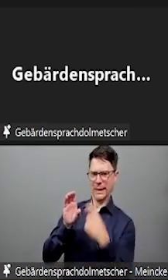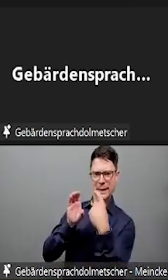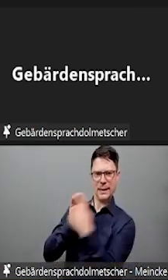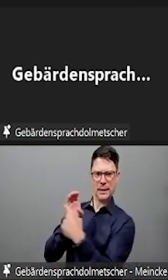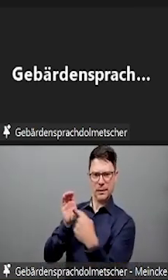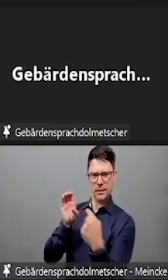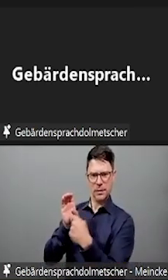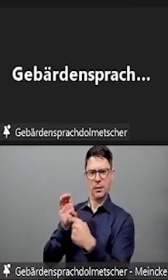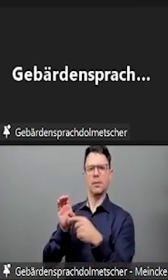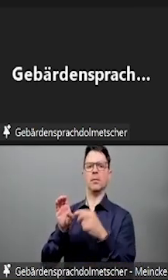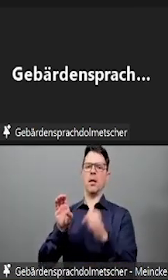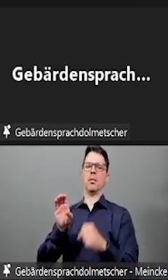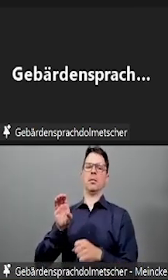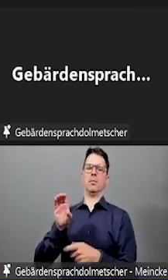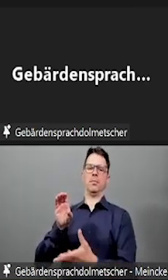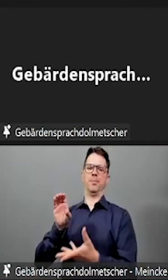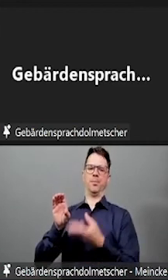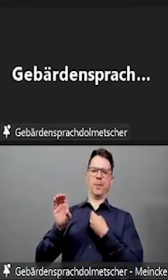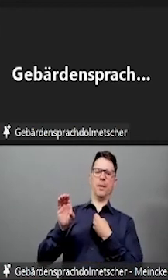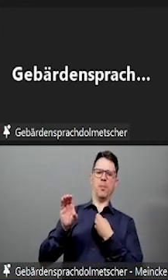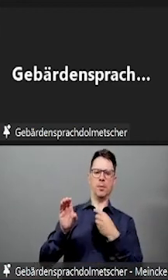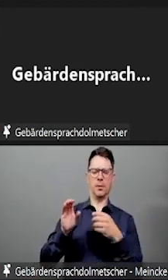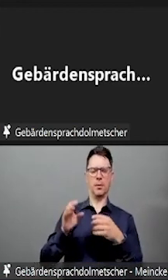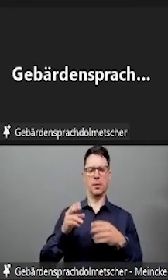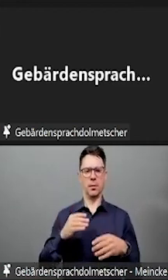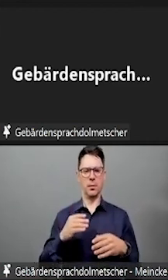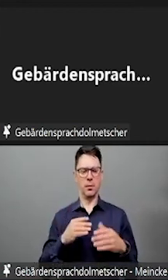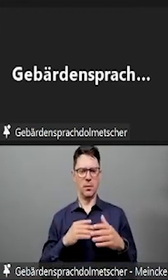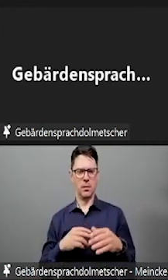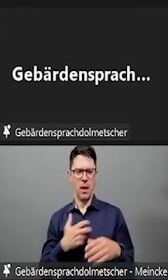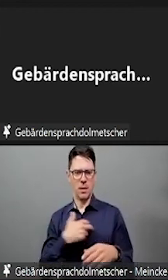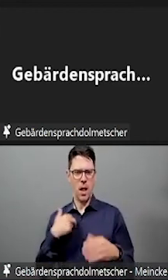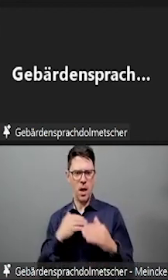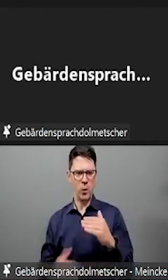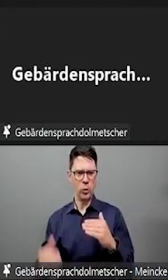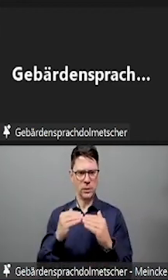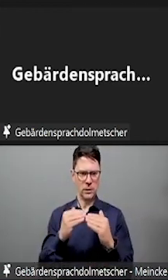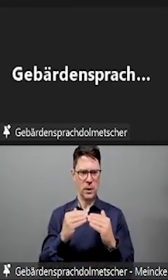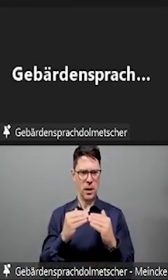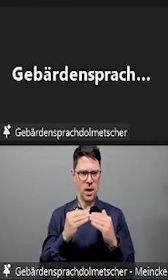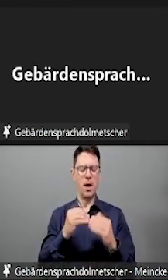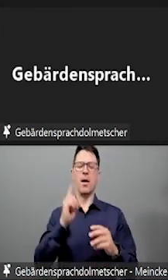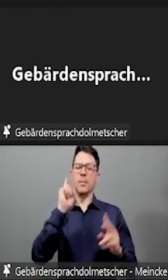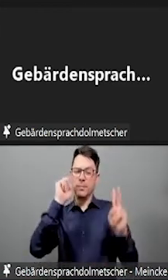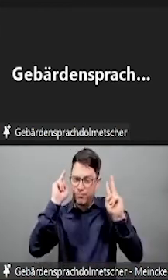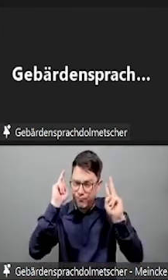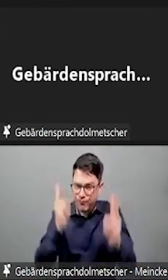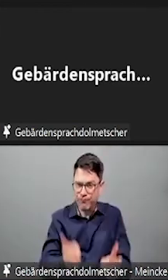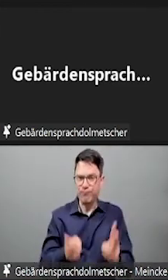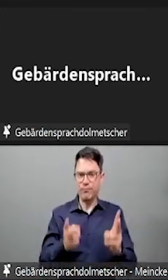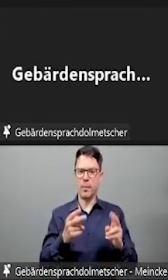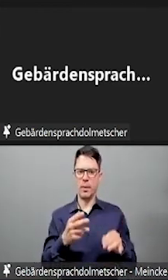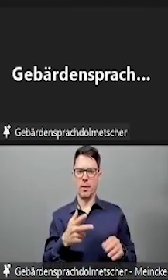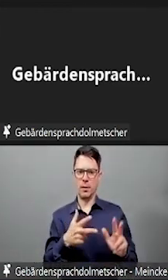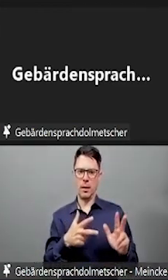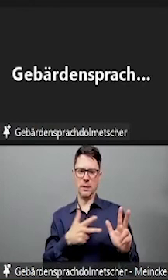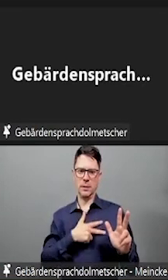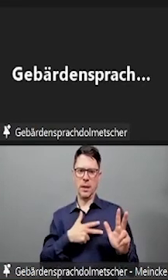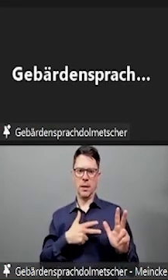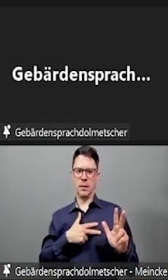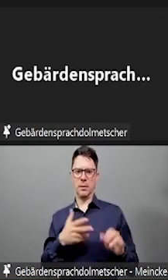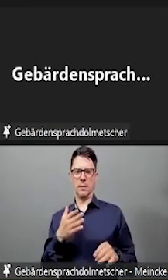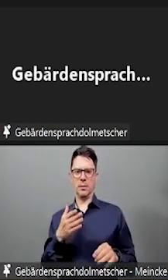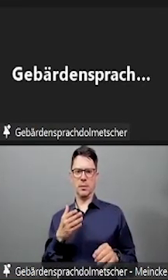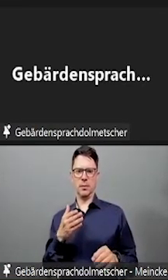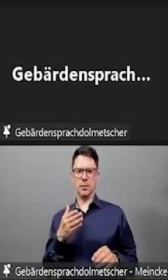ähnliches. Und nach dem Status alleine kann kein Nachteilsausgleich gewährt werden. Dann gibt es noch die